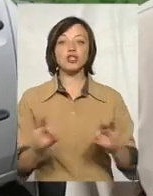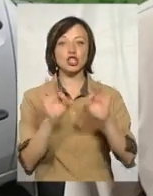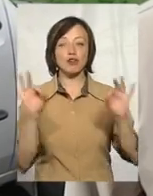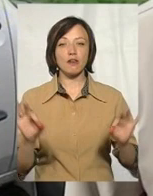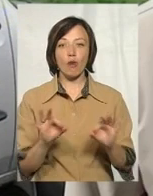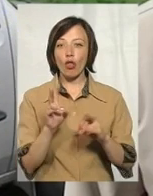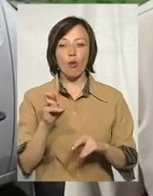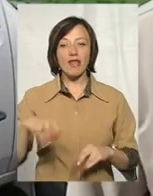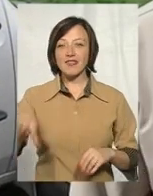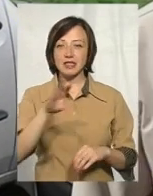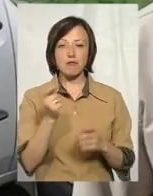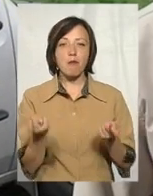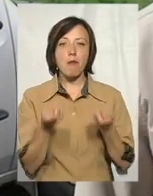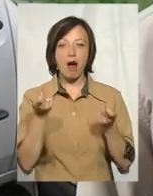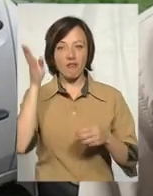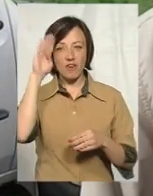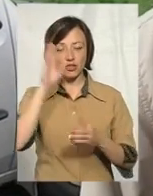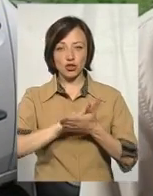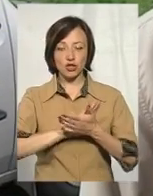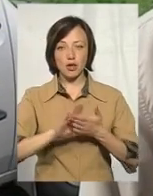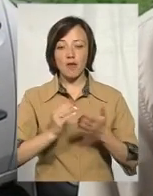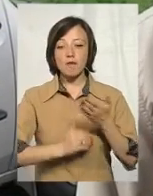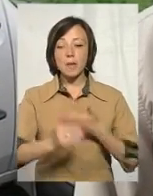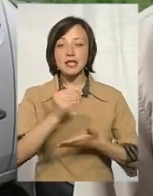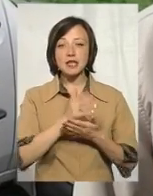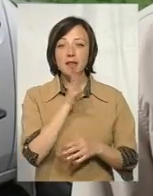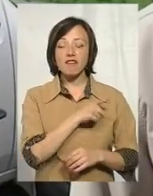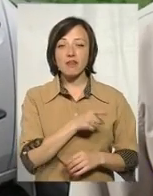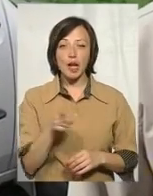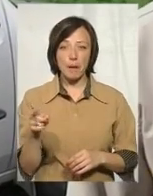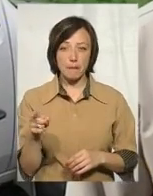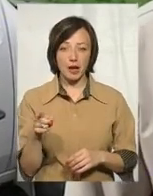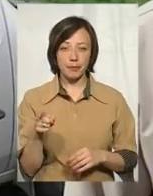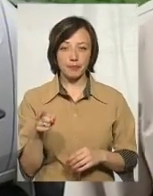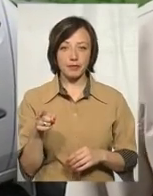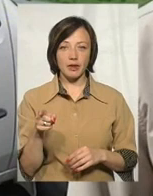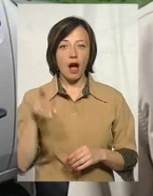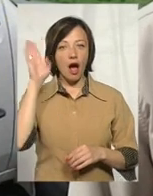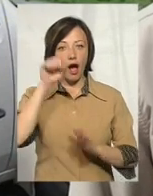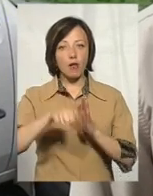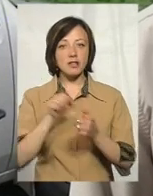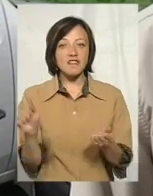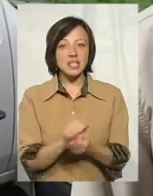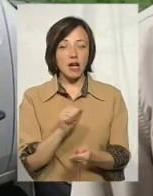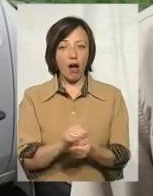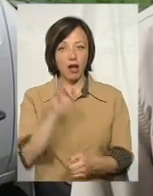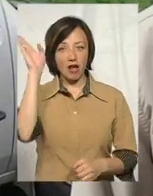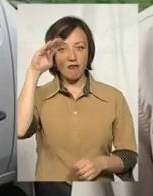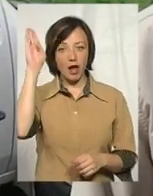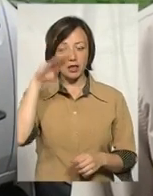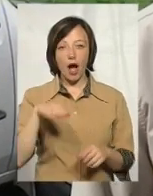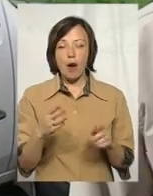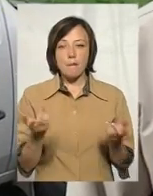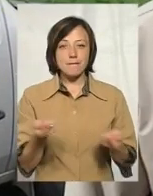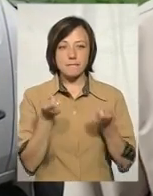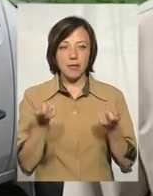Але не везде. Щас дуже мало води. Чому-то в останнє часу в колодцях высыхає вода. Ми дуже мало